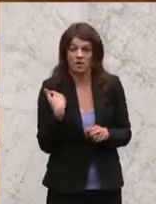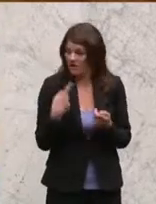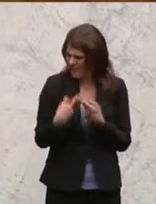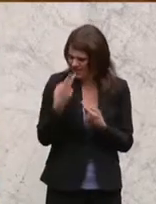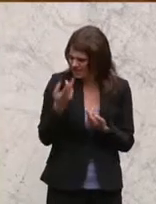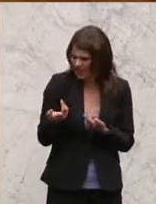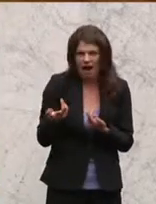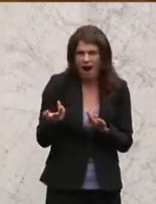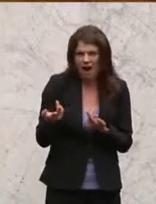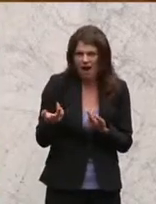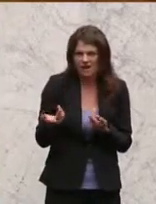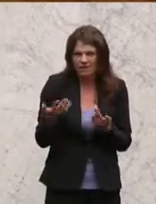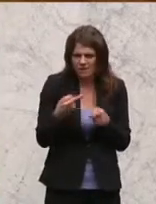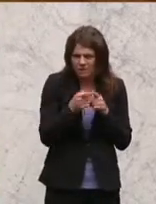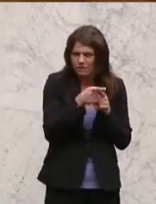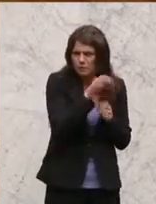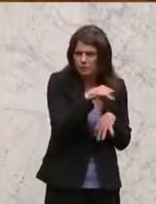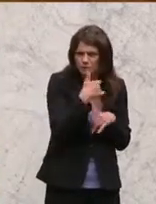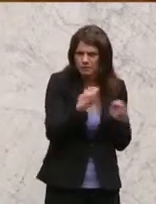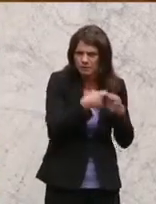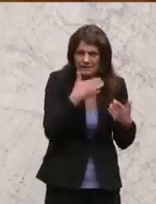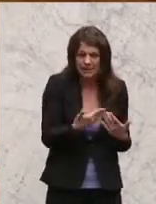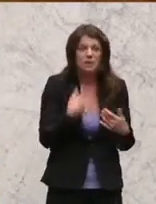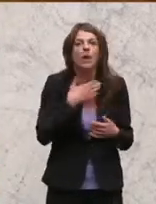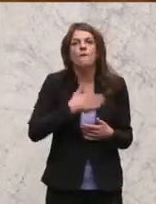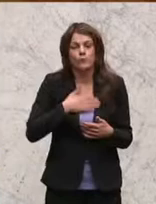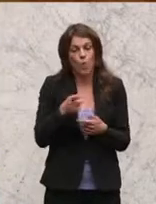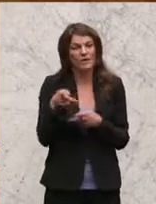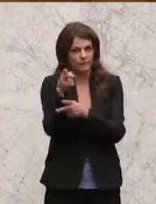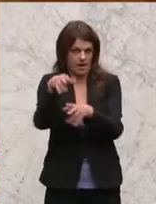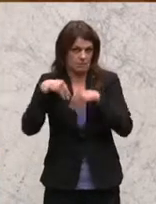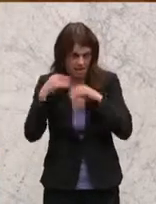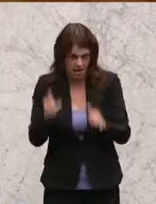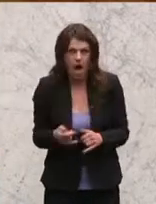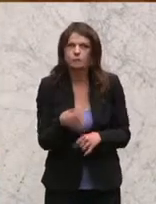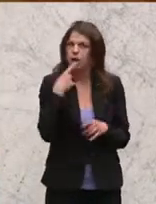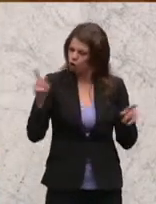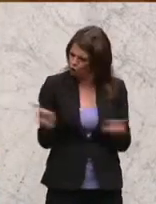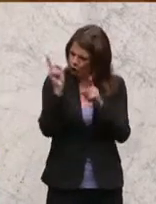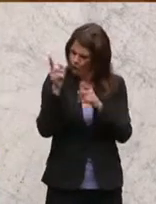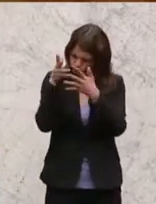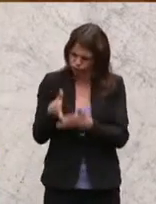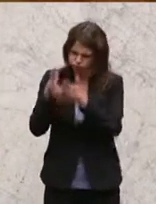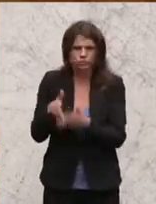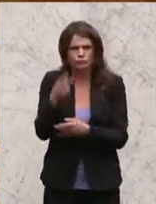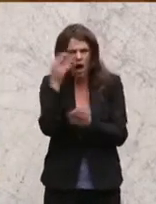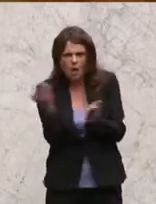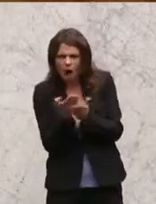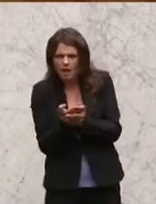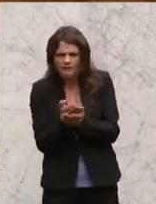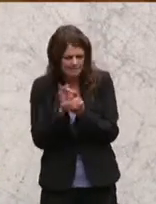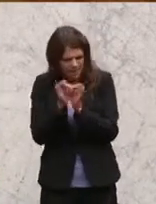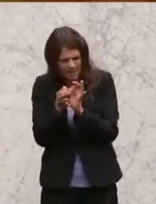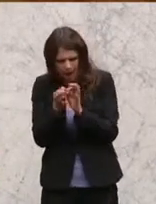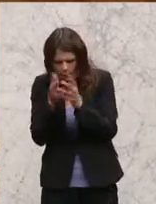und dort möglicherweise Lücken bestehen. Ich bin froh, dass Sie diesen Weg gehen, dass Sie sagen, wir schauen uns das schonungslos auf Basis der Aktenlage an. Ich